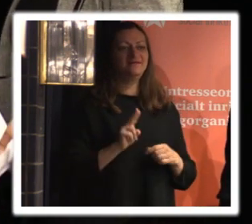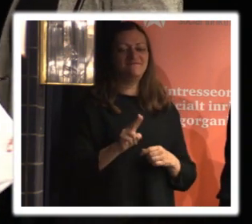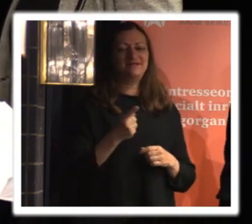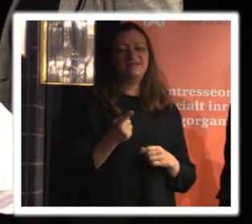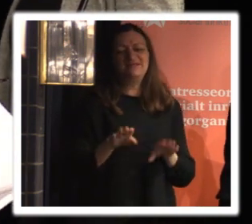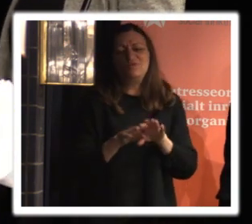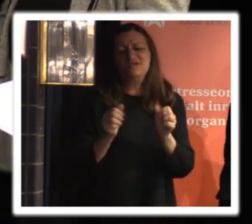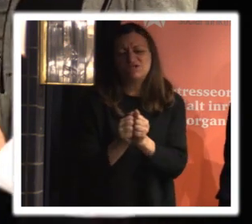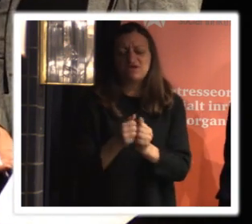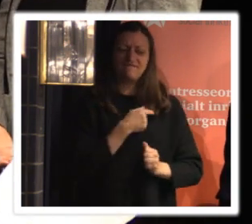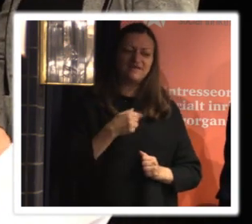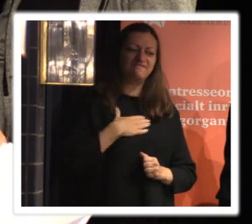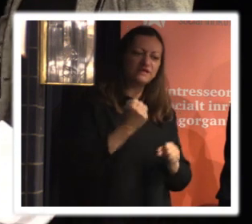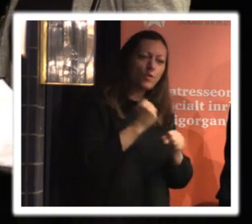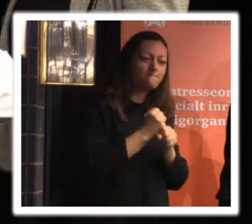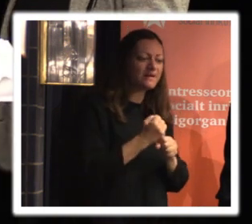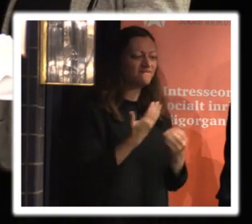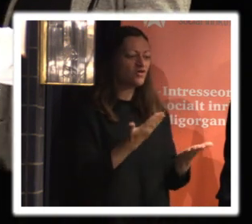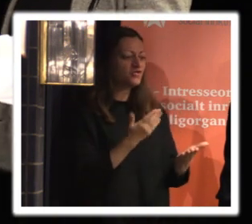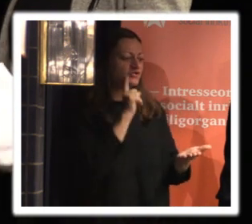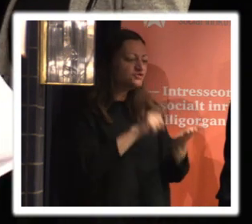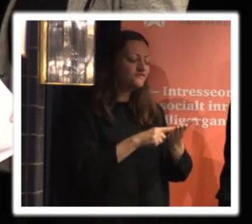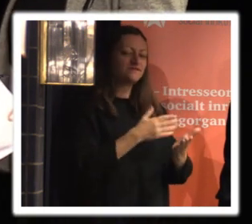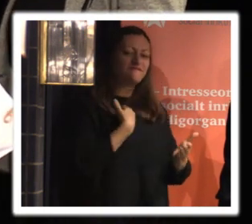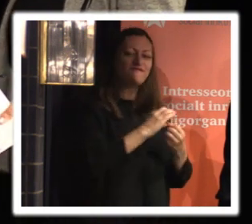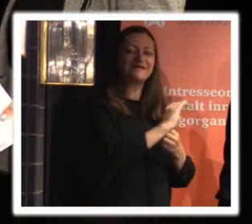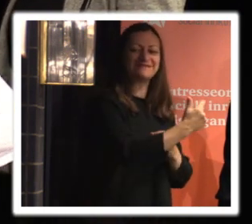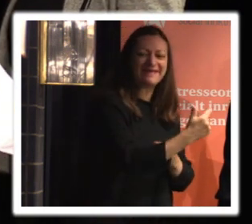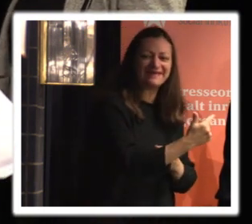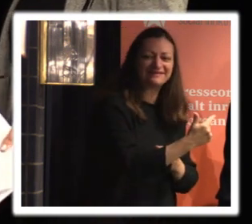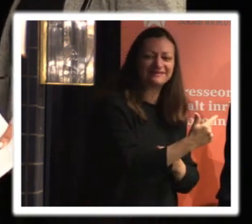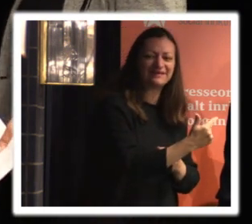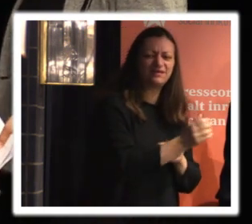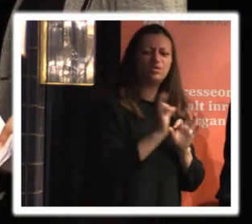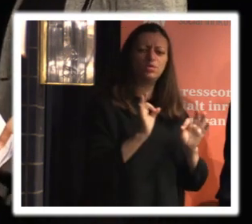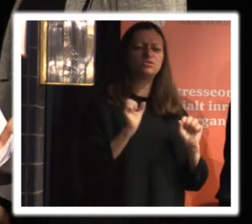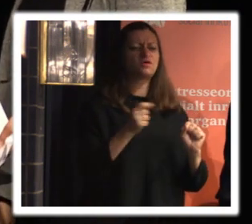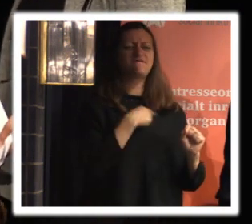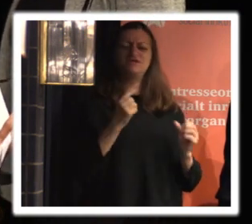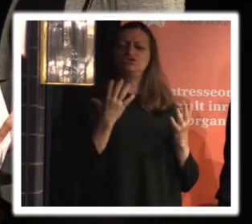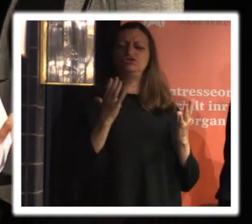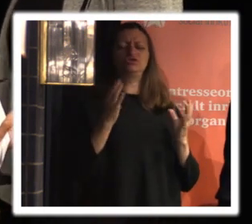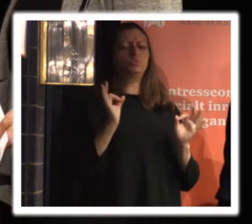dålig grej liksom vi vill hålla på med vår verksamhet så hur hur ska vi klara av det liksom